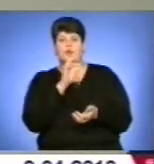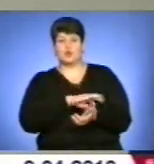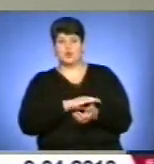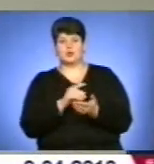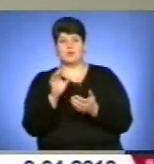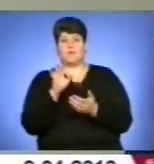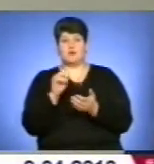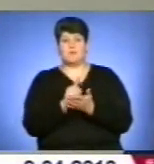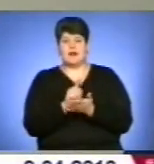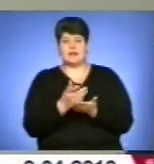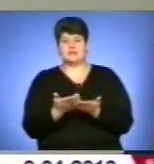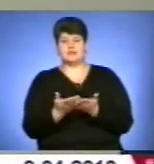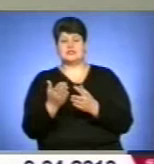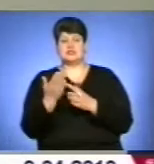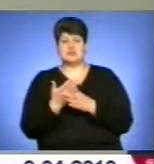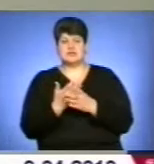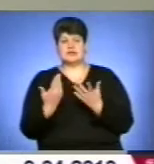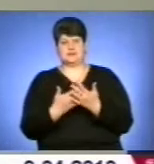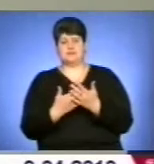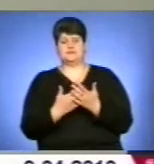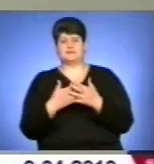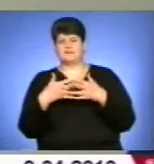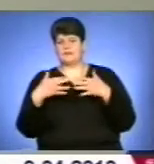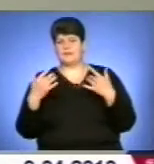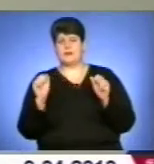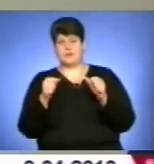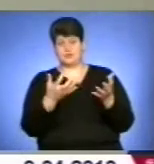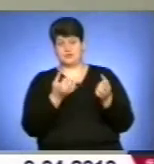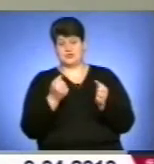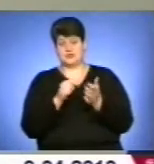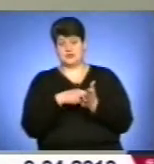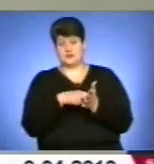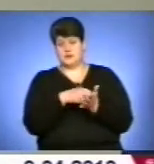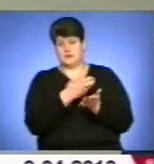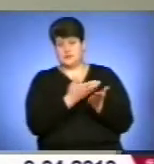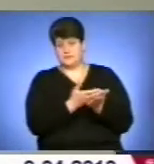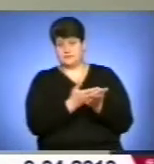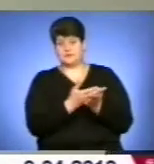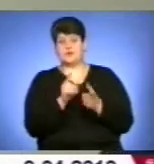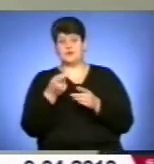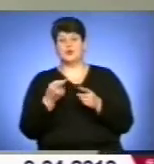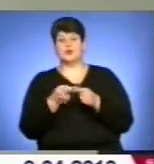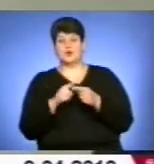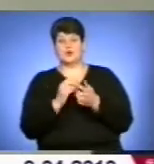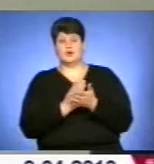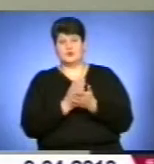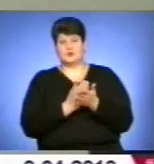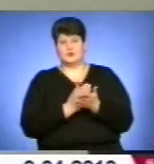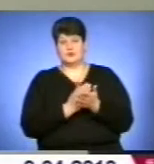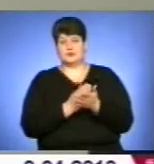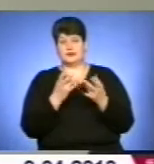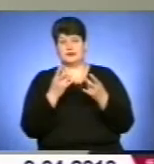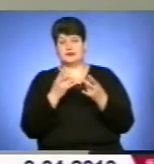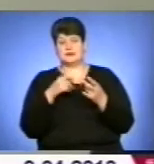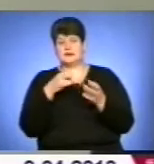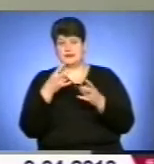пенсії, субсидії. Можна отримати через наше відділення, тобто цю послугу, не добираючись до центру